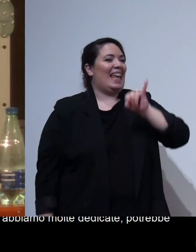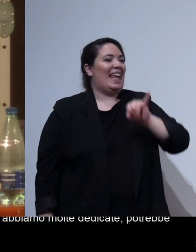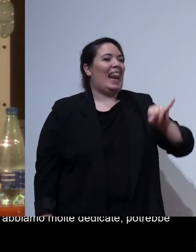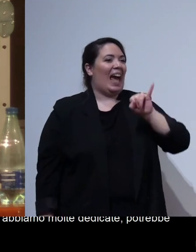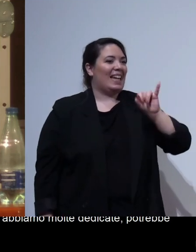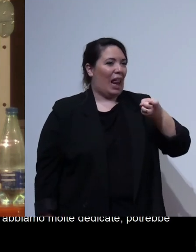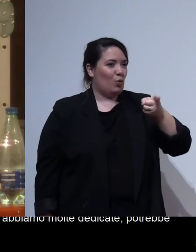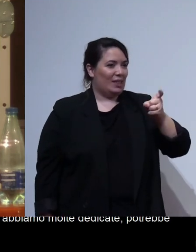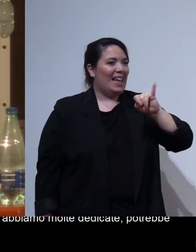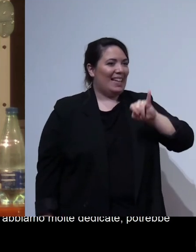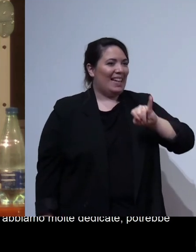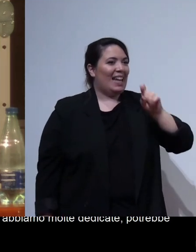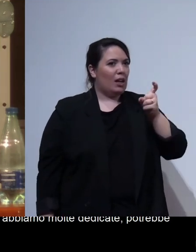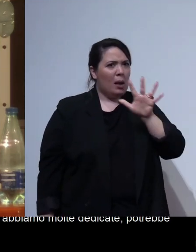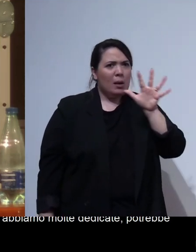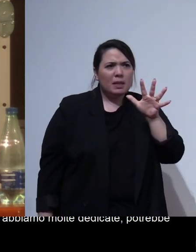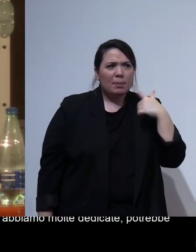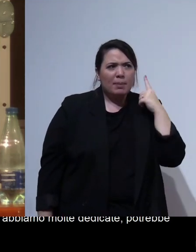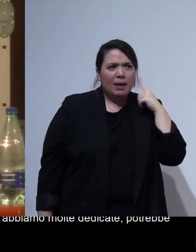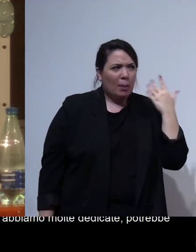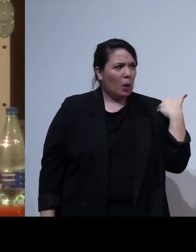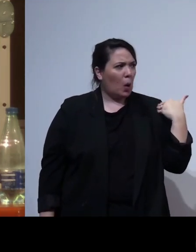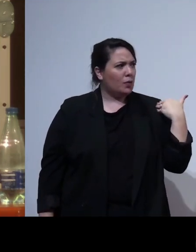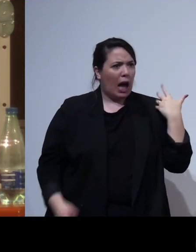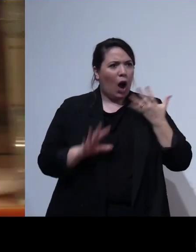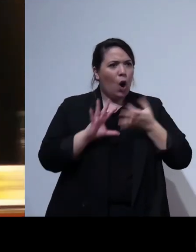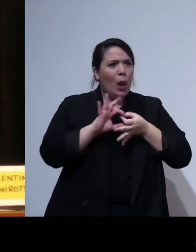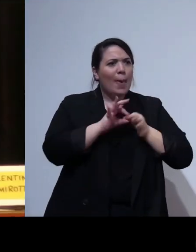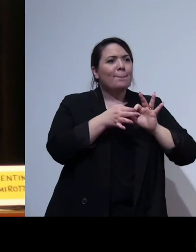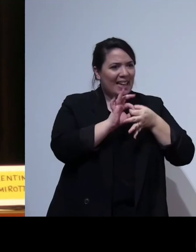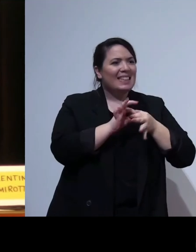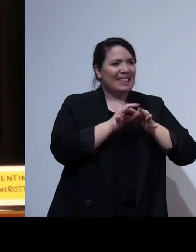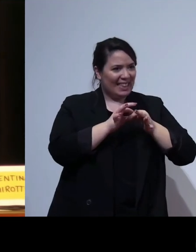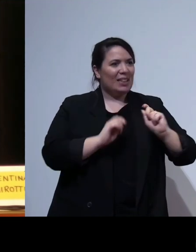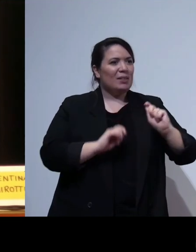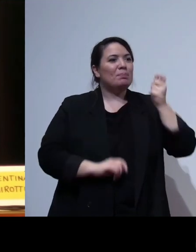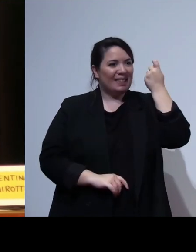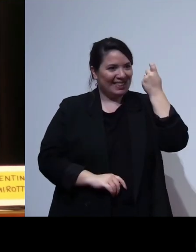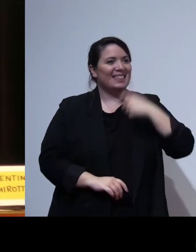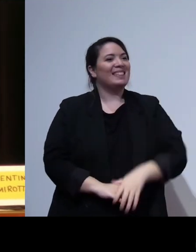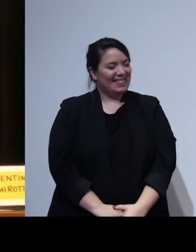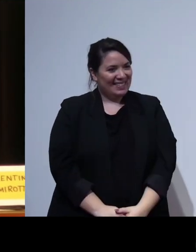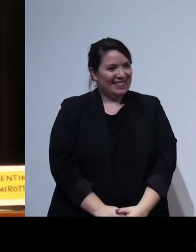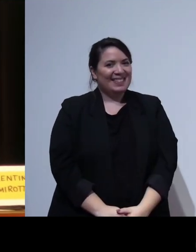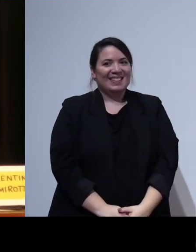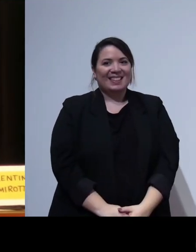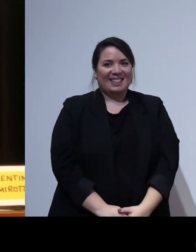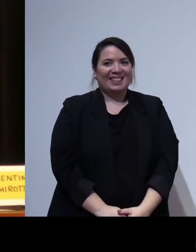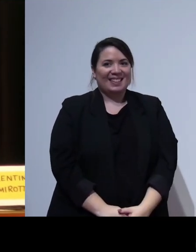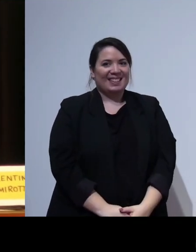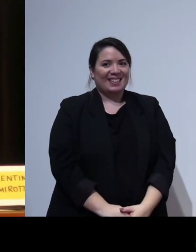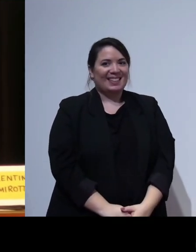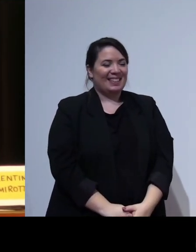che ha appena vinto tipo la medaglia d'argento mi pare ai mondiali sì esatto esatto alle olimpiadi in Brasile